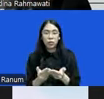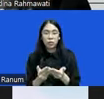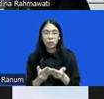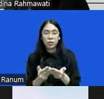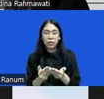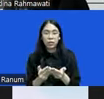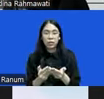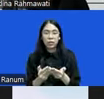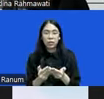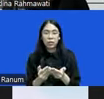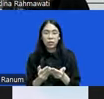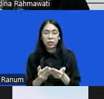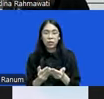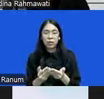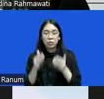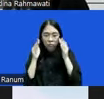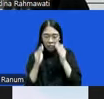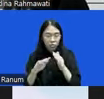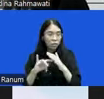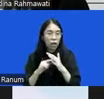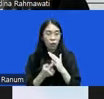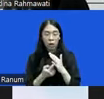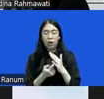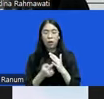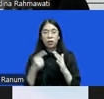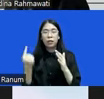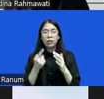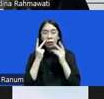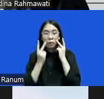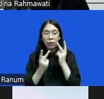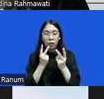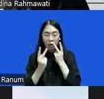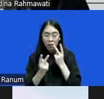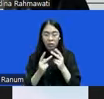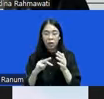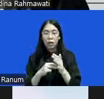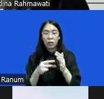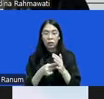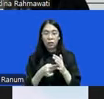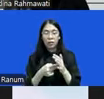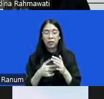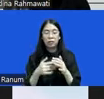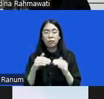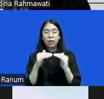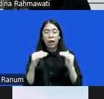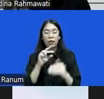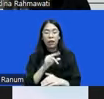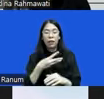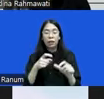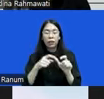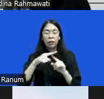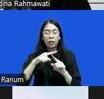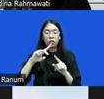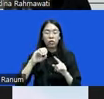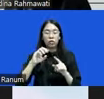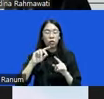kondisi yang concern di awal ketika kita melihat pendefinisian keadaan restoratif justice itu belum